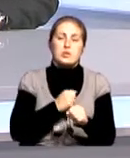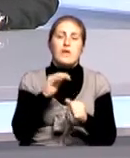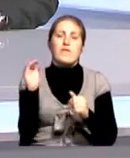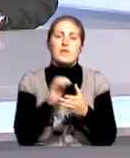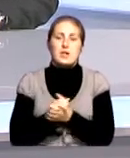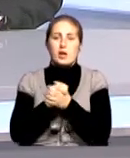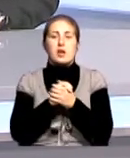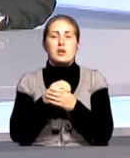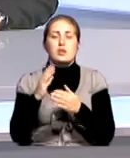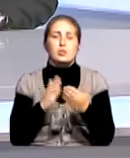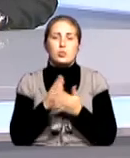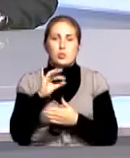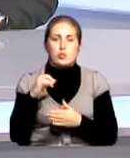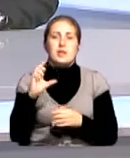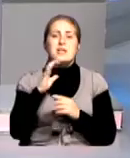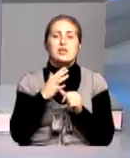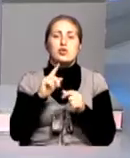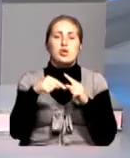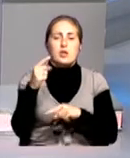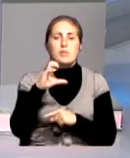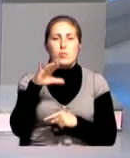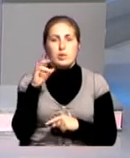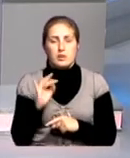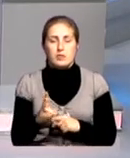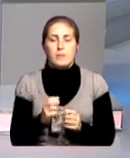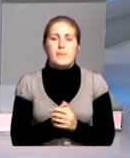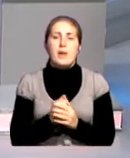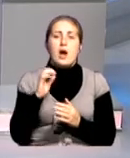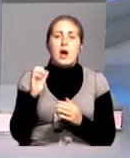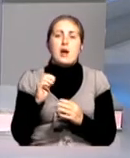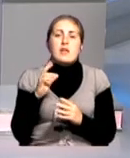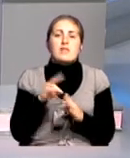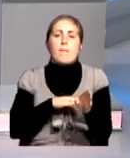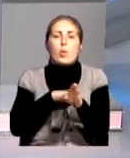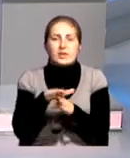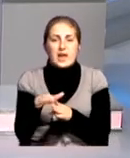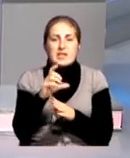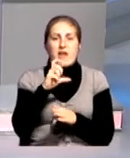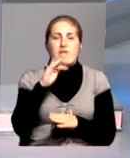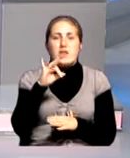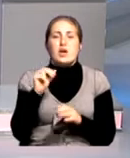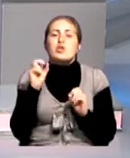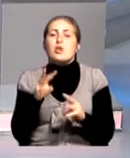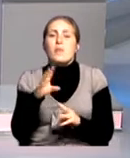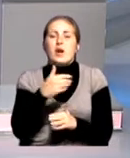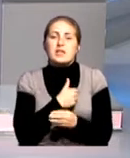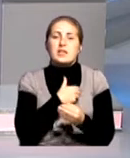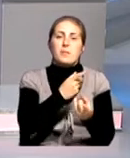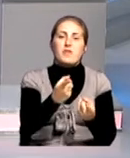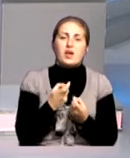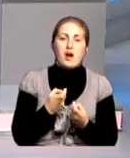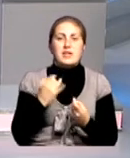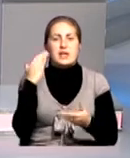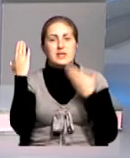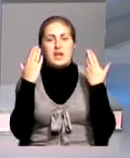службой, спутником, собственно говоря. — Вадим Александрович, наполняемость эфира, чем планируете привлекать, развлекать и